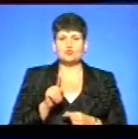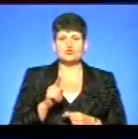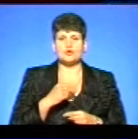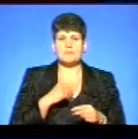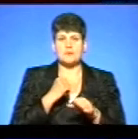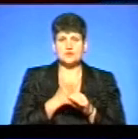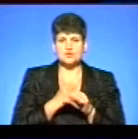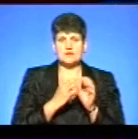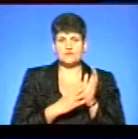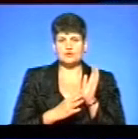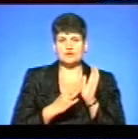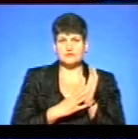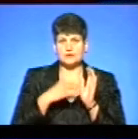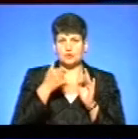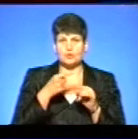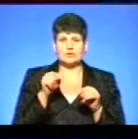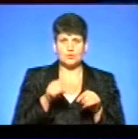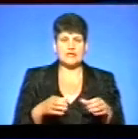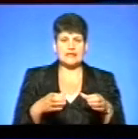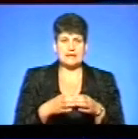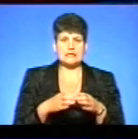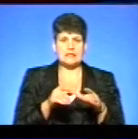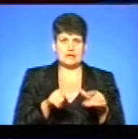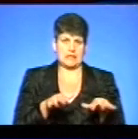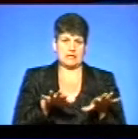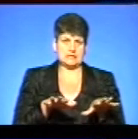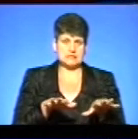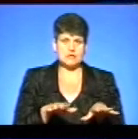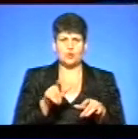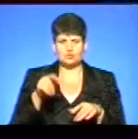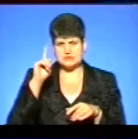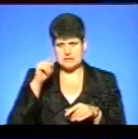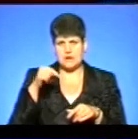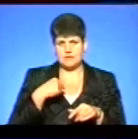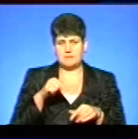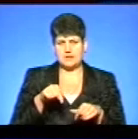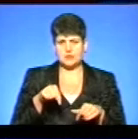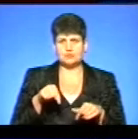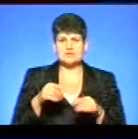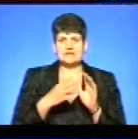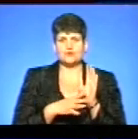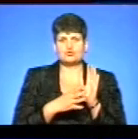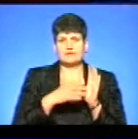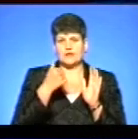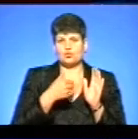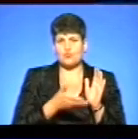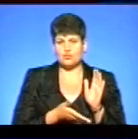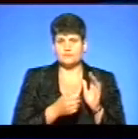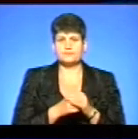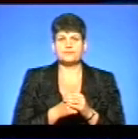з 99-го року на одній тій самій дільниці. Люди знають мене тут вже з 99-го року.